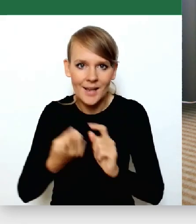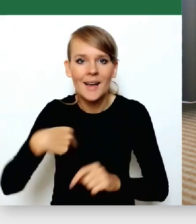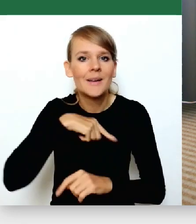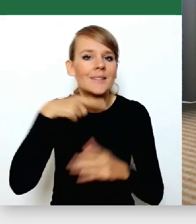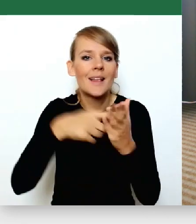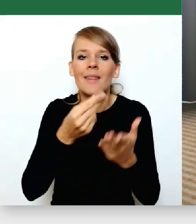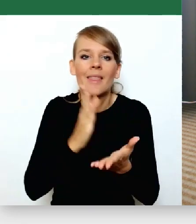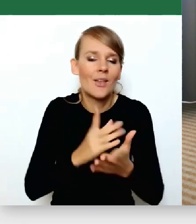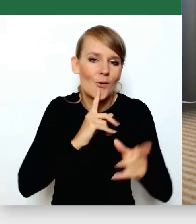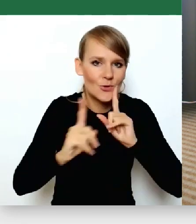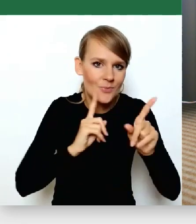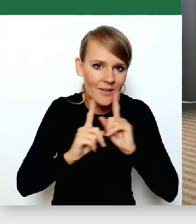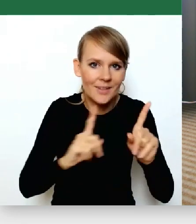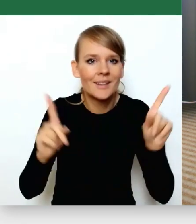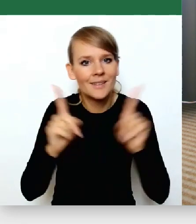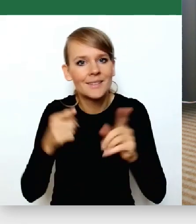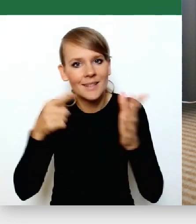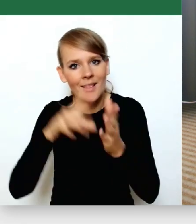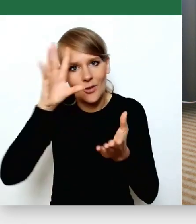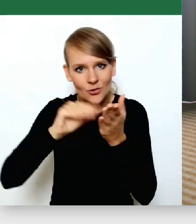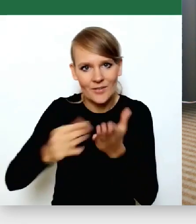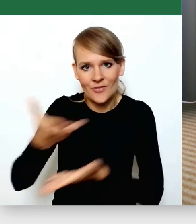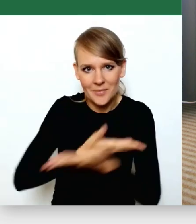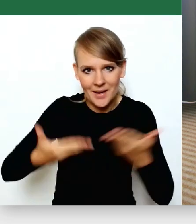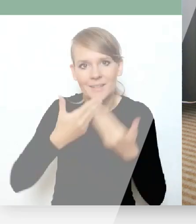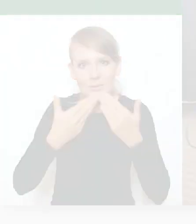właśnie, żeby też się wymieniać doświadczeniem. Dziękuję bardzo.